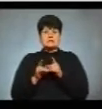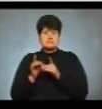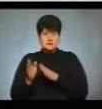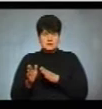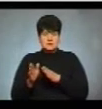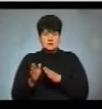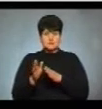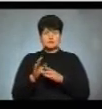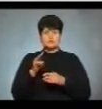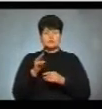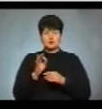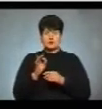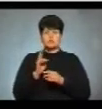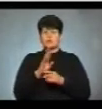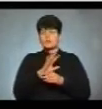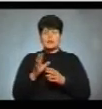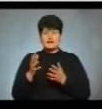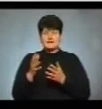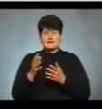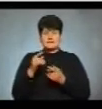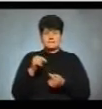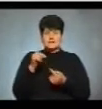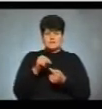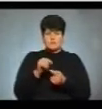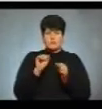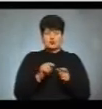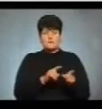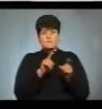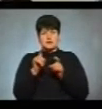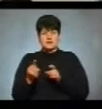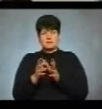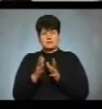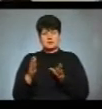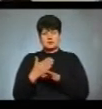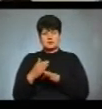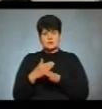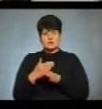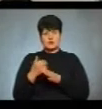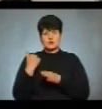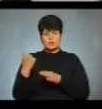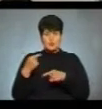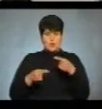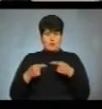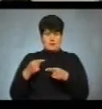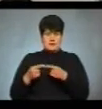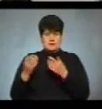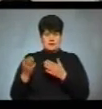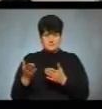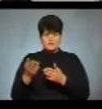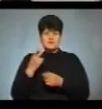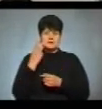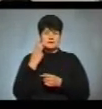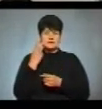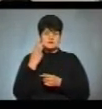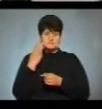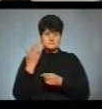ті, що не визначилися, можуть перейти більшим чином і до його опонента. Зазвичай,